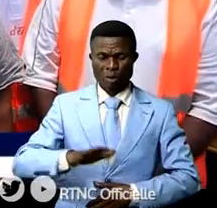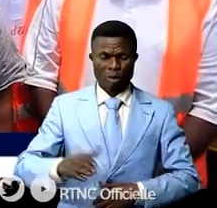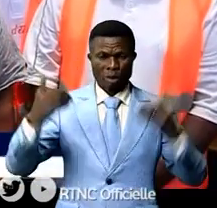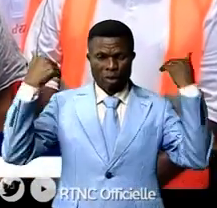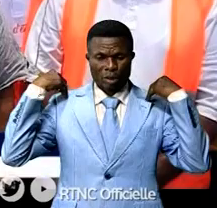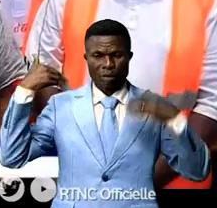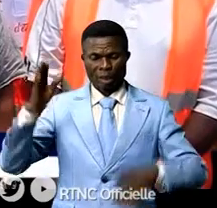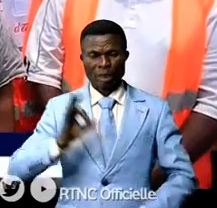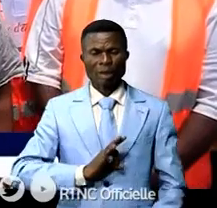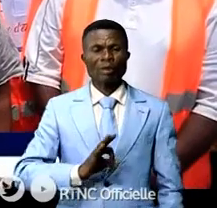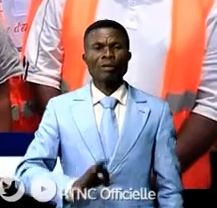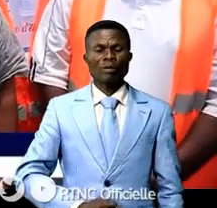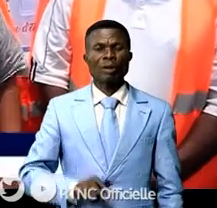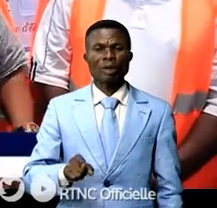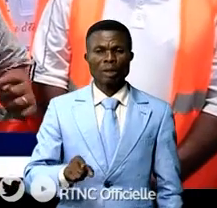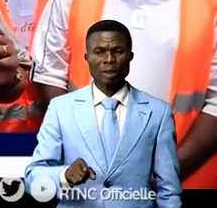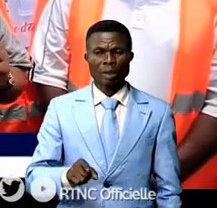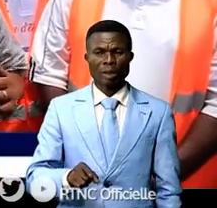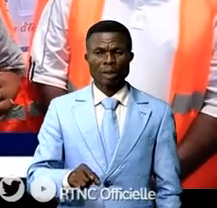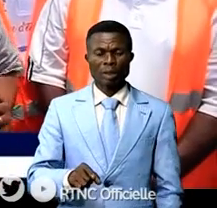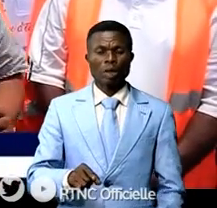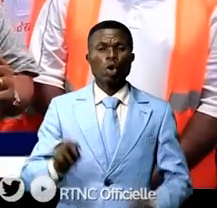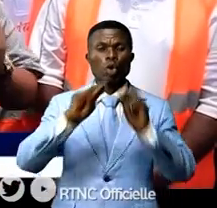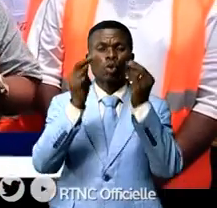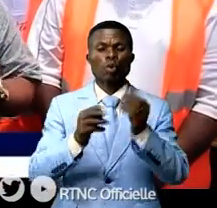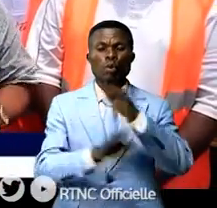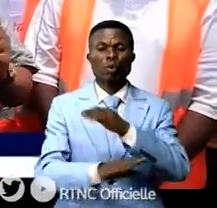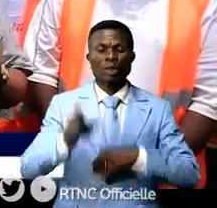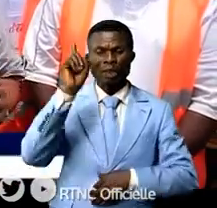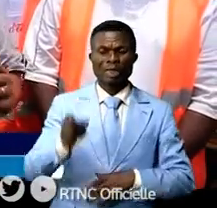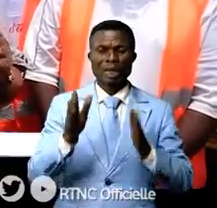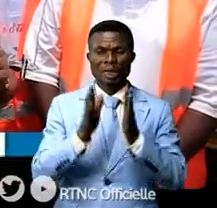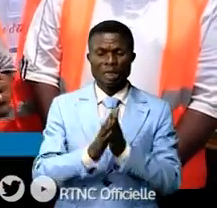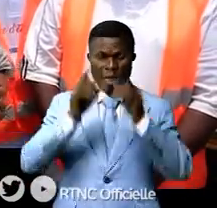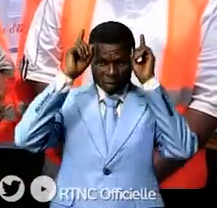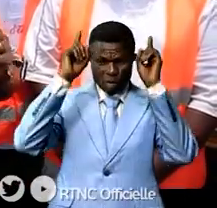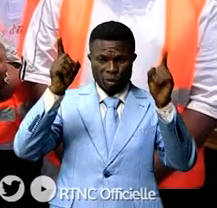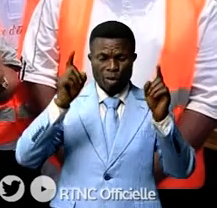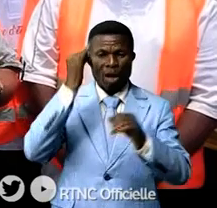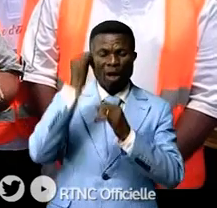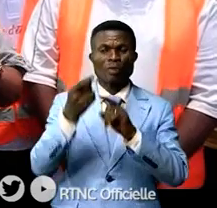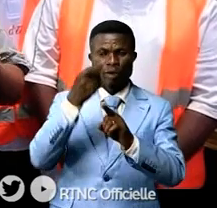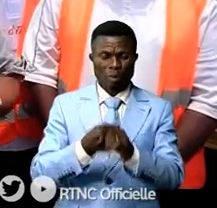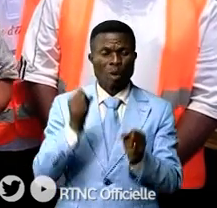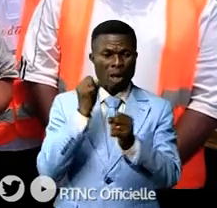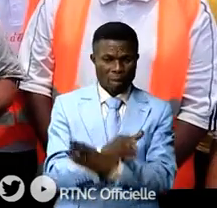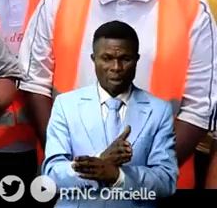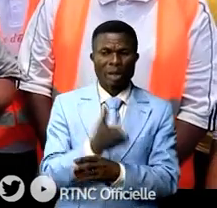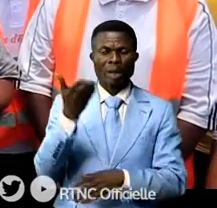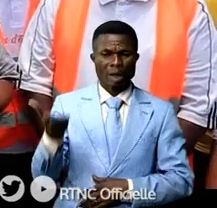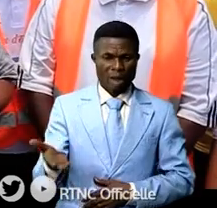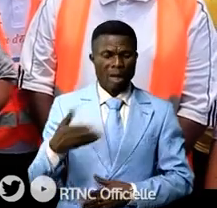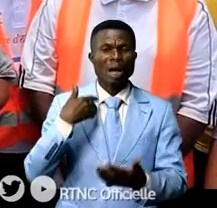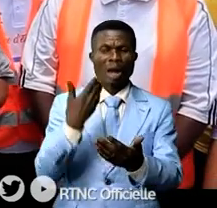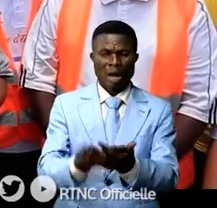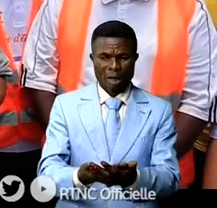'État, Félix Antoine Tshisekedi Tchilombo, le dernier lot des 100 bus promis pour la fin du mois est bel et bien arrivé. Nous